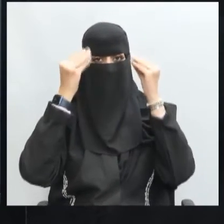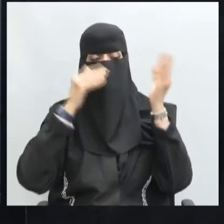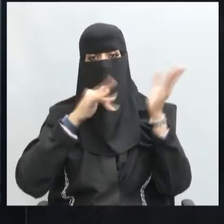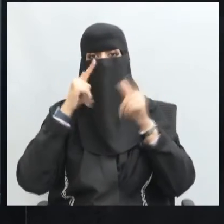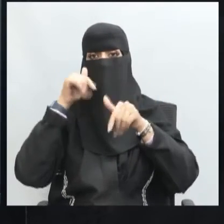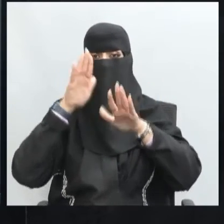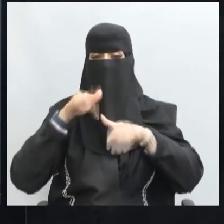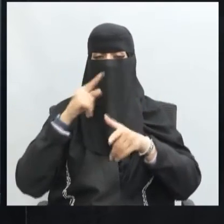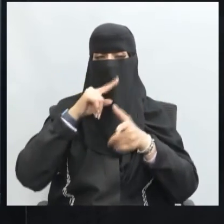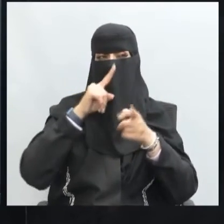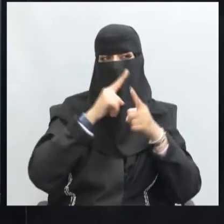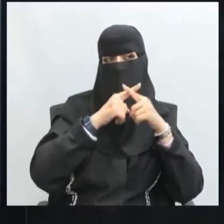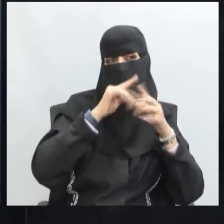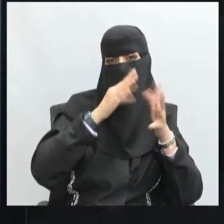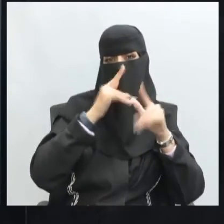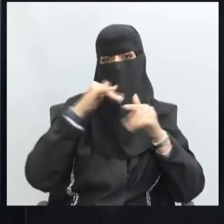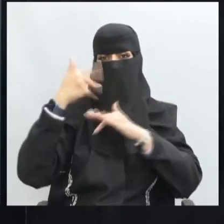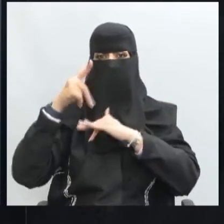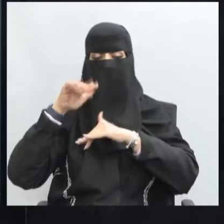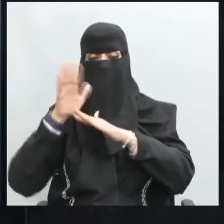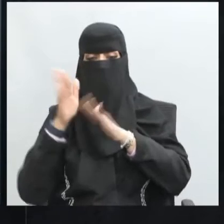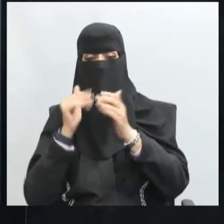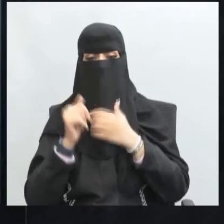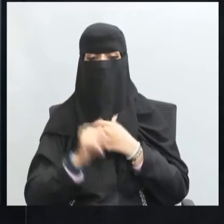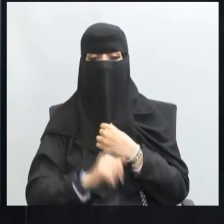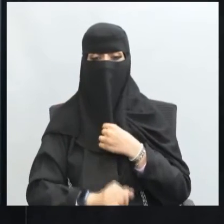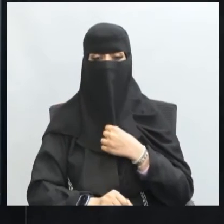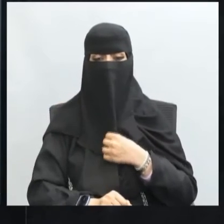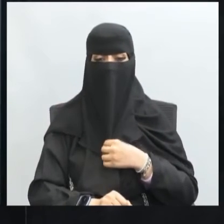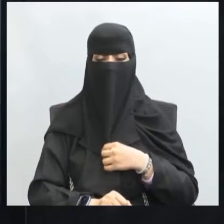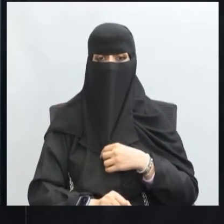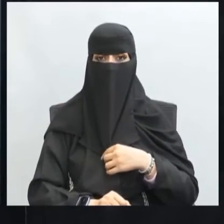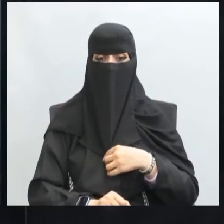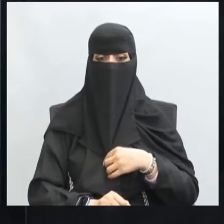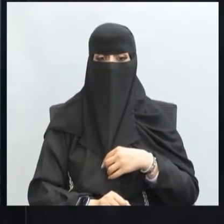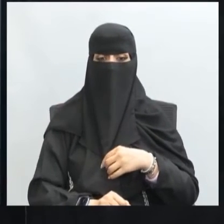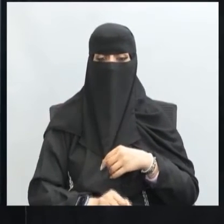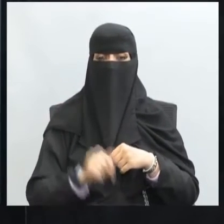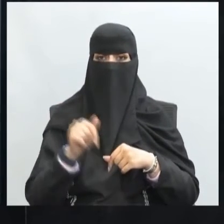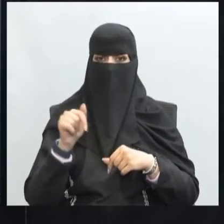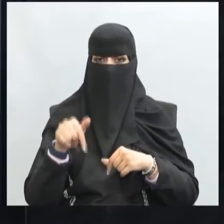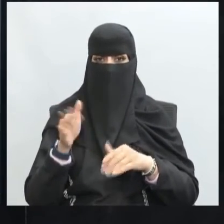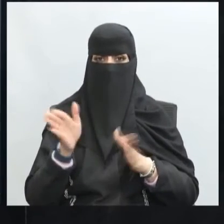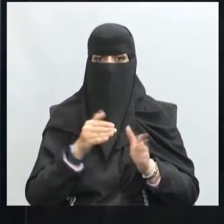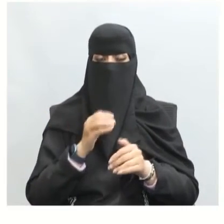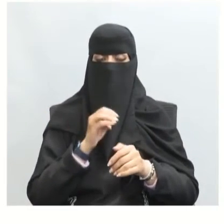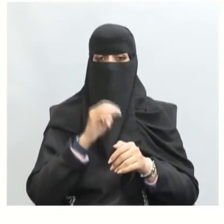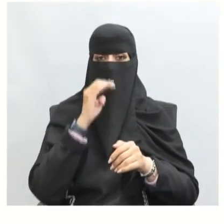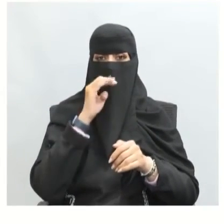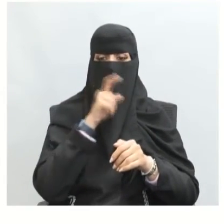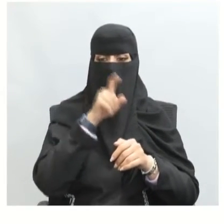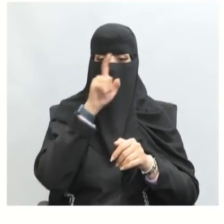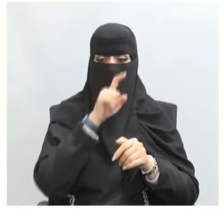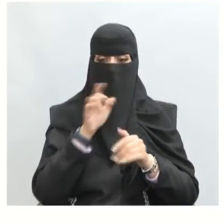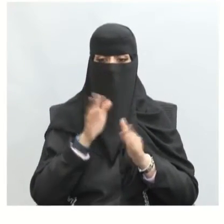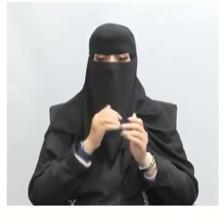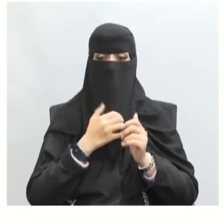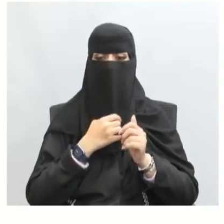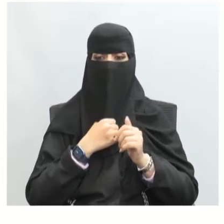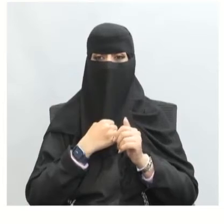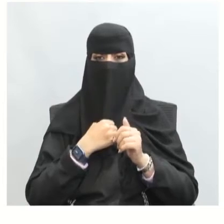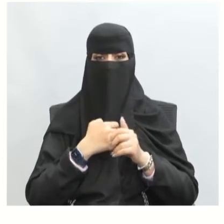المغلوطة بعد الحوار الآن سنجيب على أسئلة تقويم